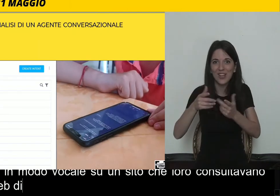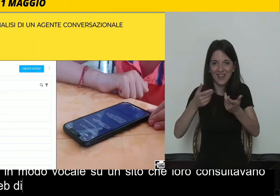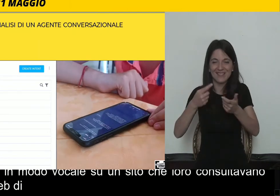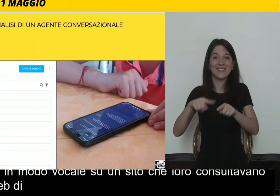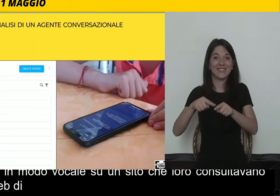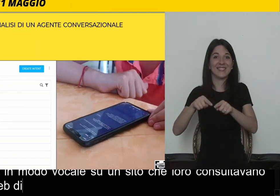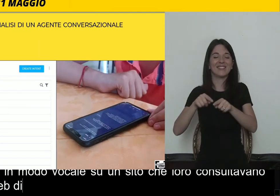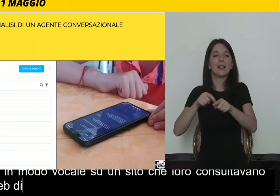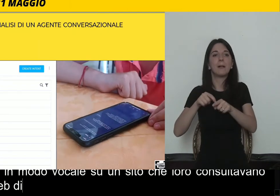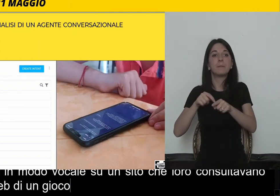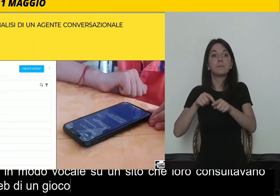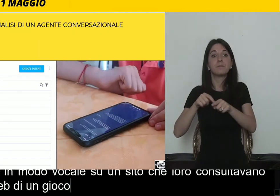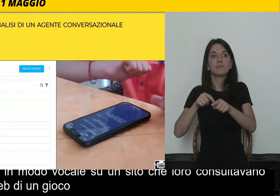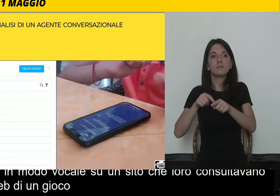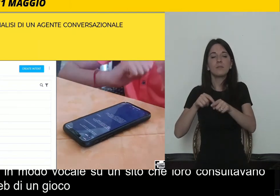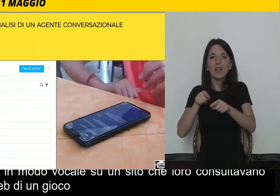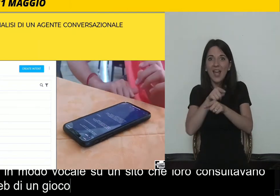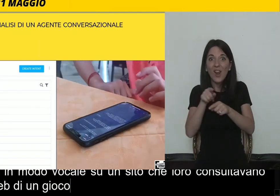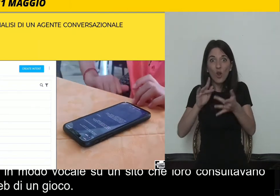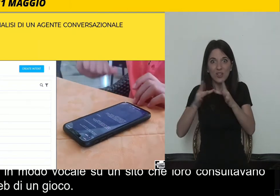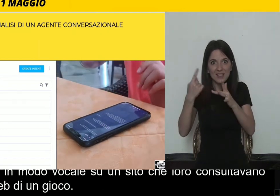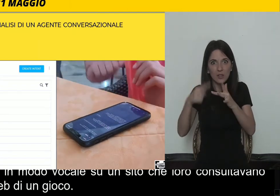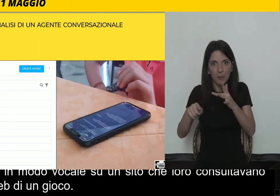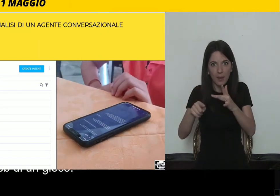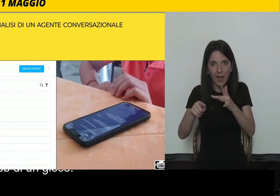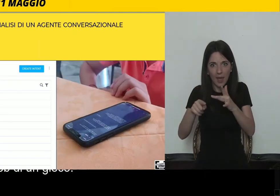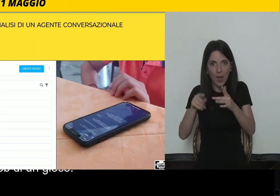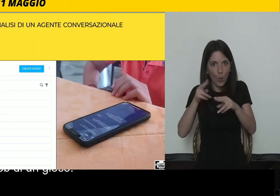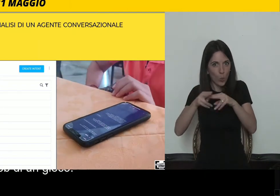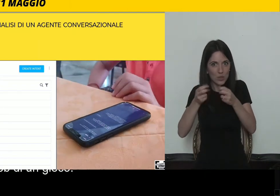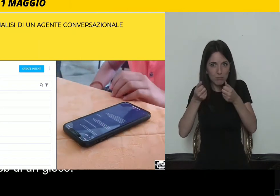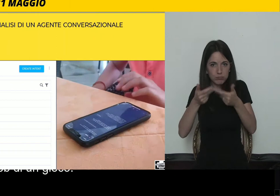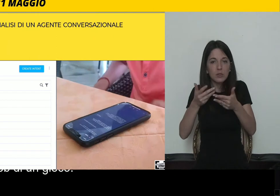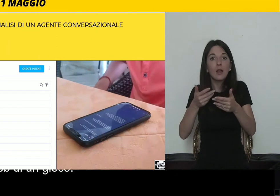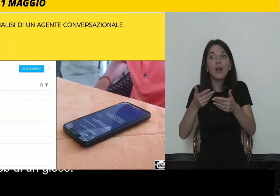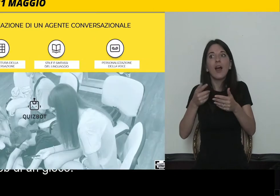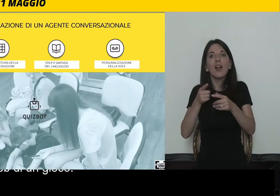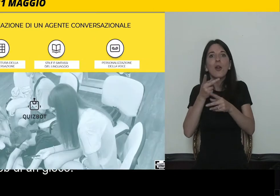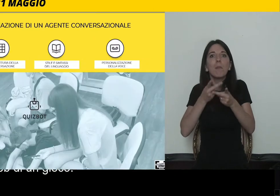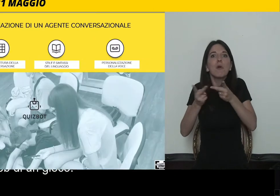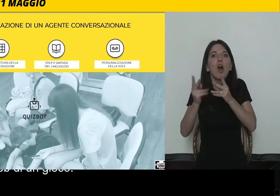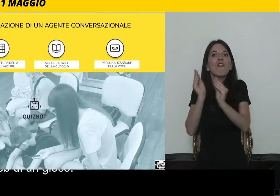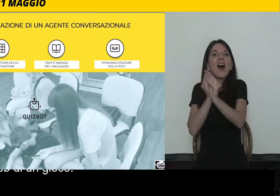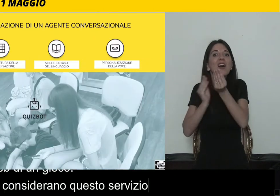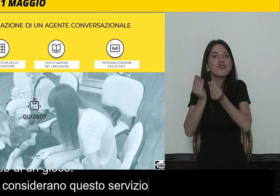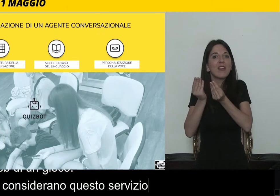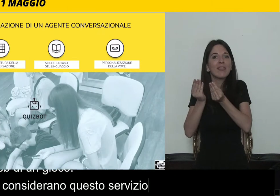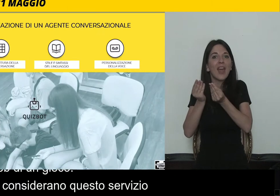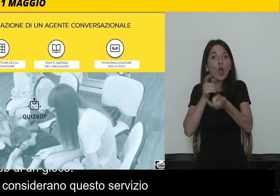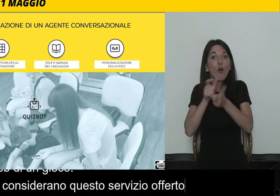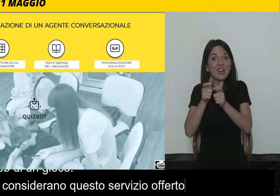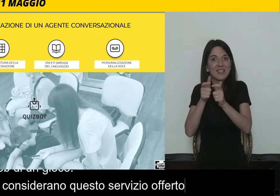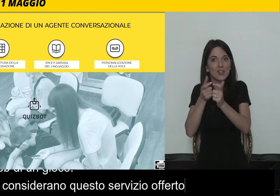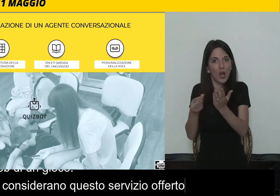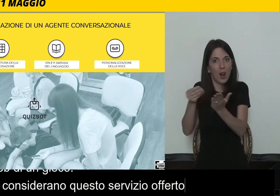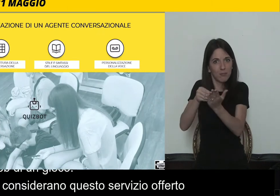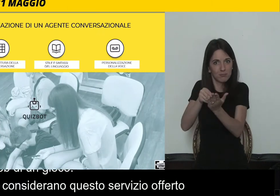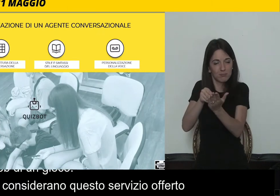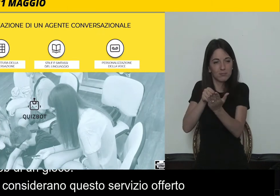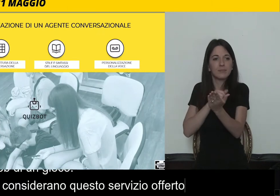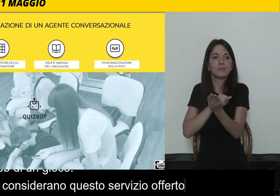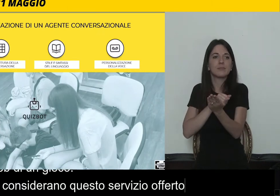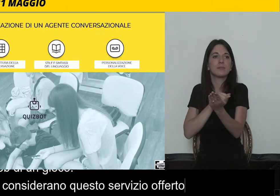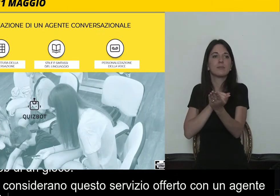considerano questo servizio offerto tramite un agente conversazionale. Poi